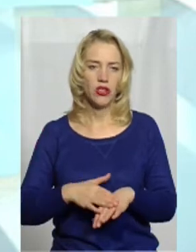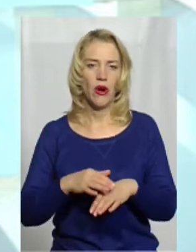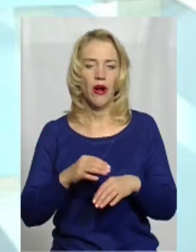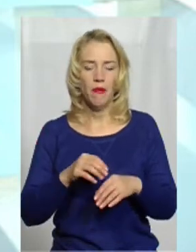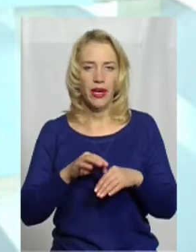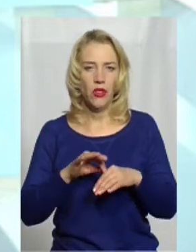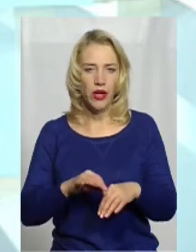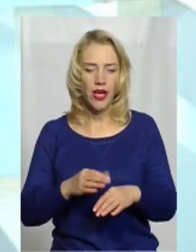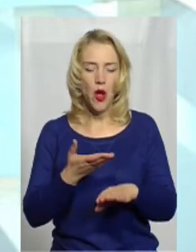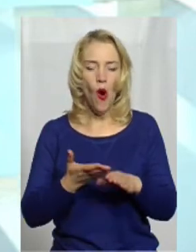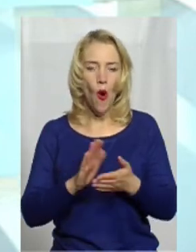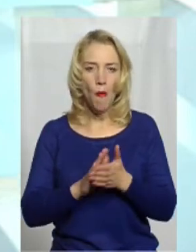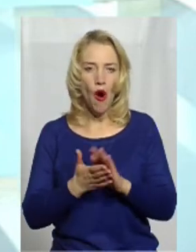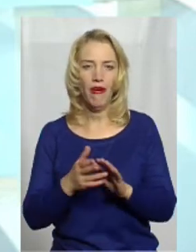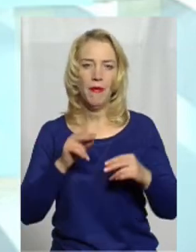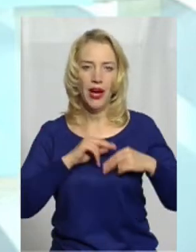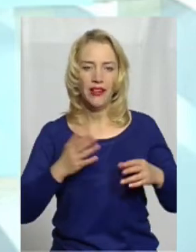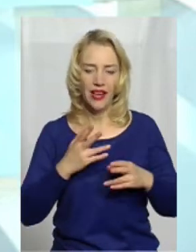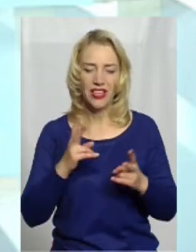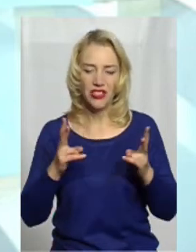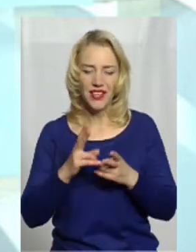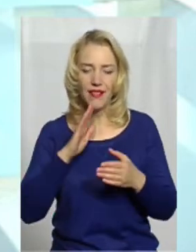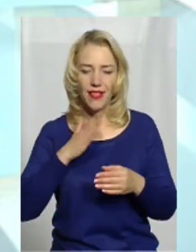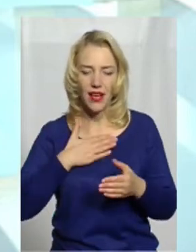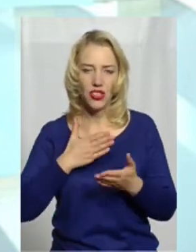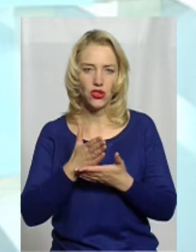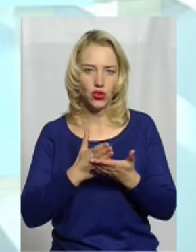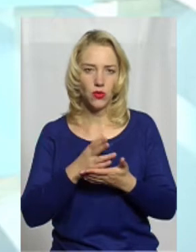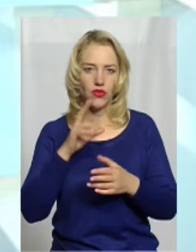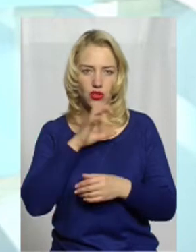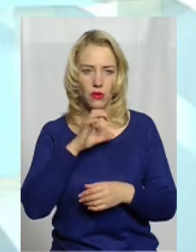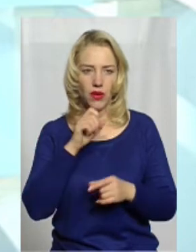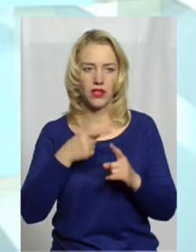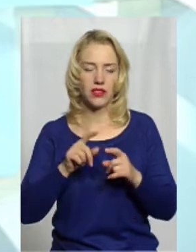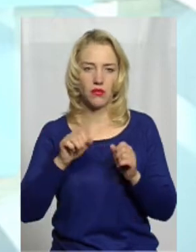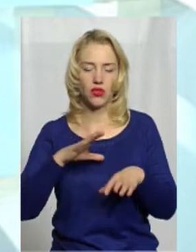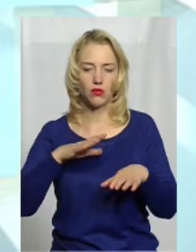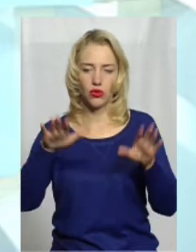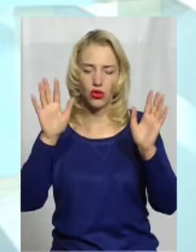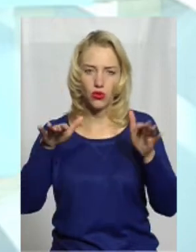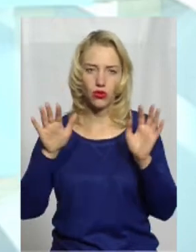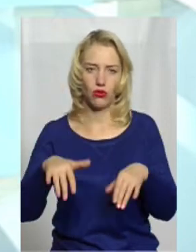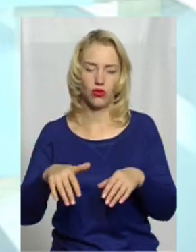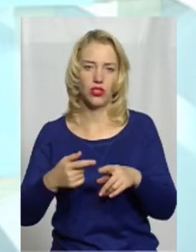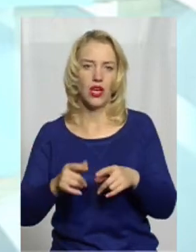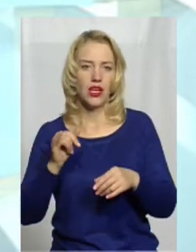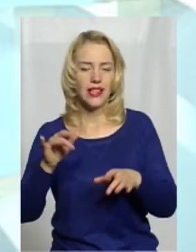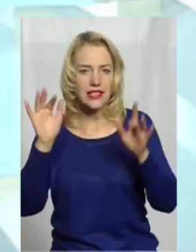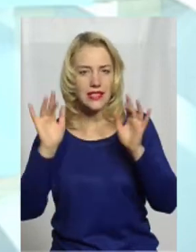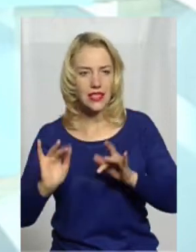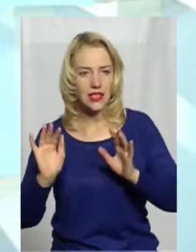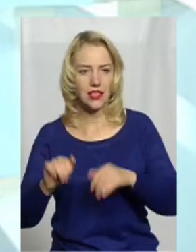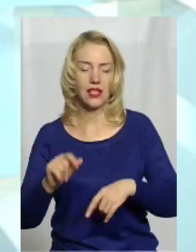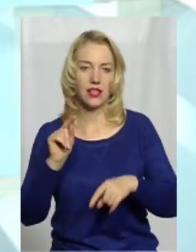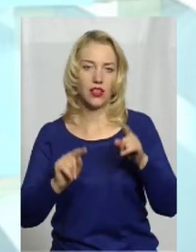праці, з якими зіштовхуються наші звичайні службові собаки. Це може бути і дощ, і сніг, інколи вони і сплять